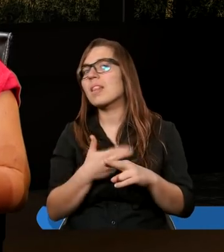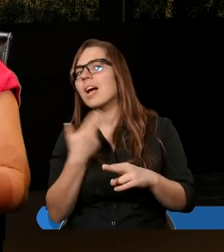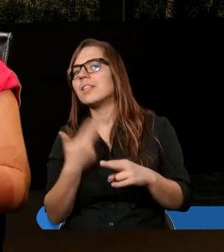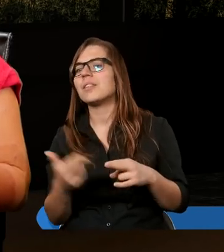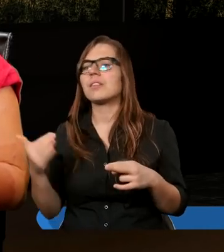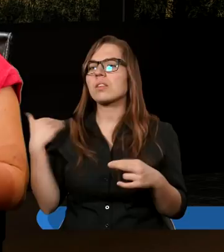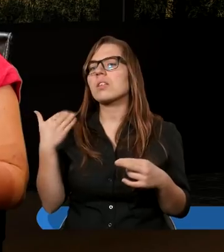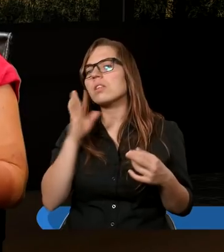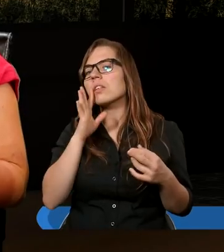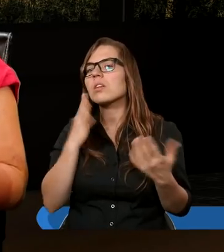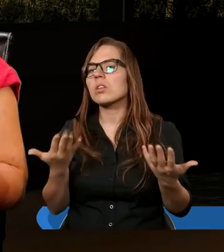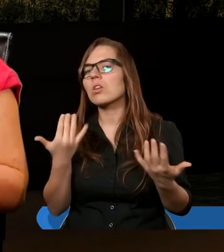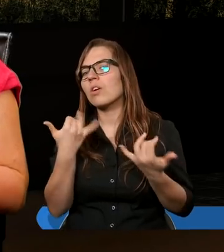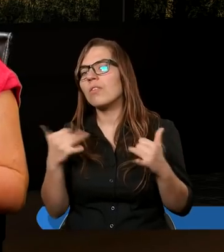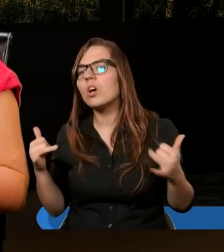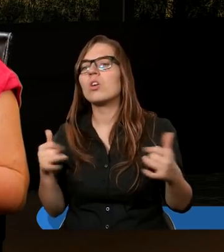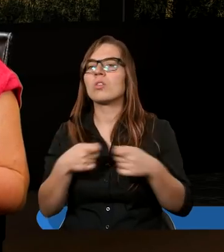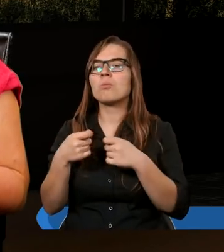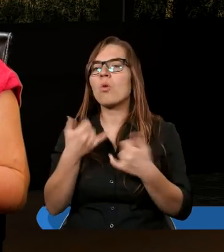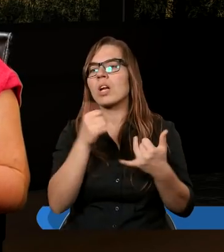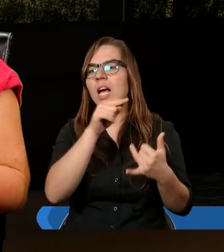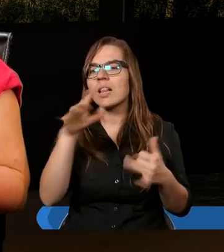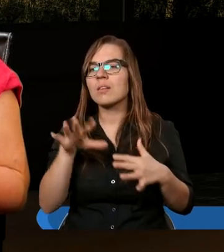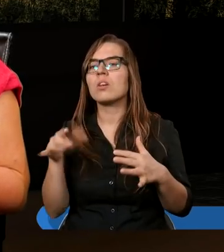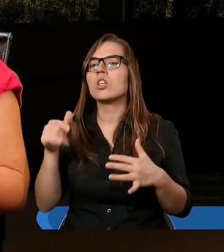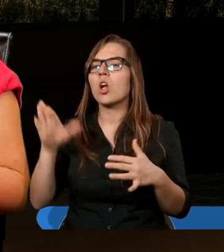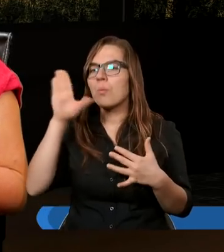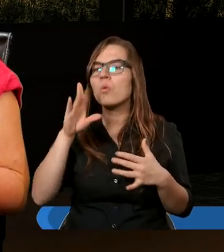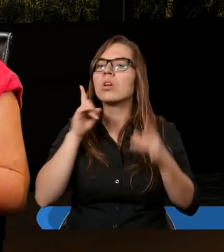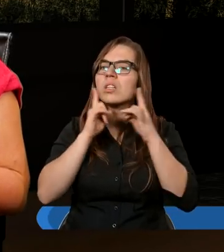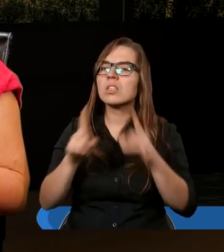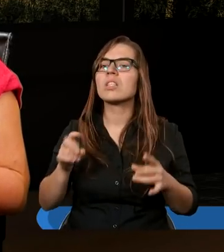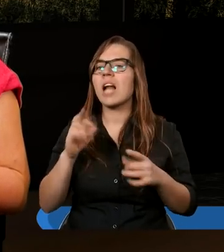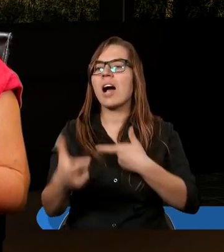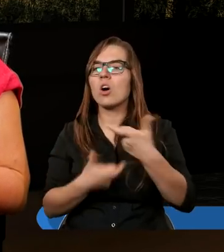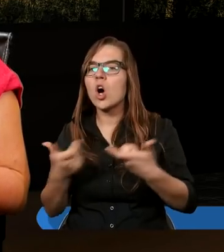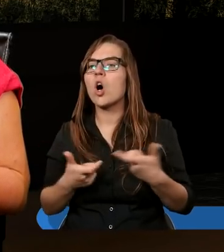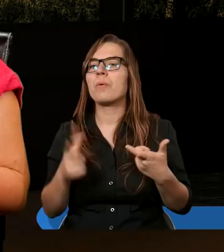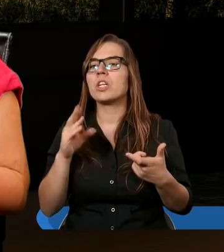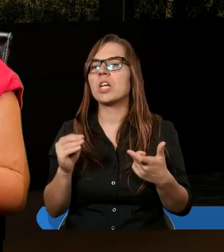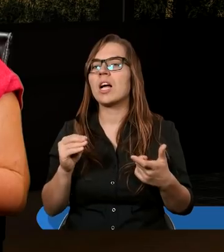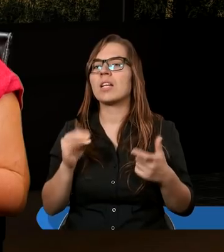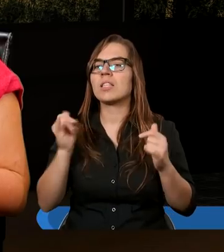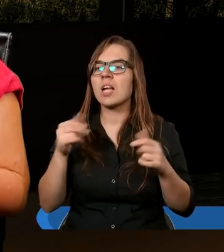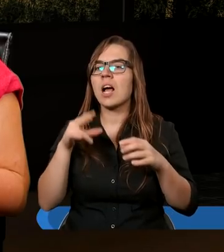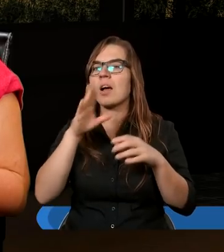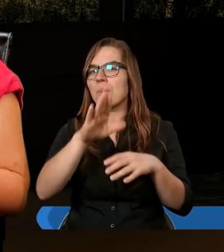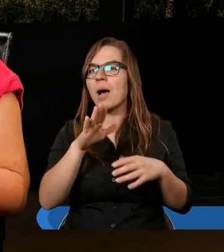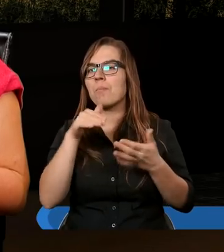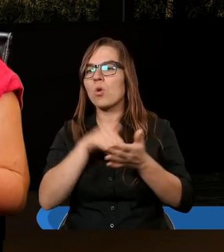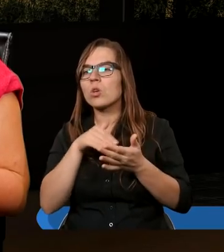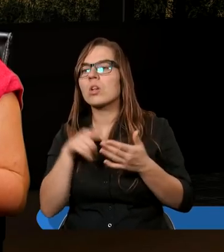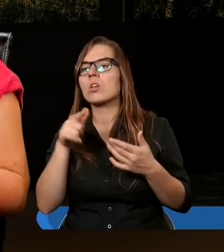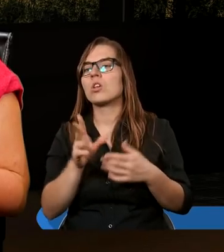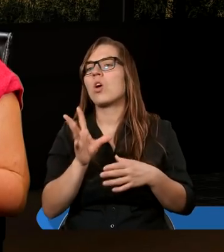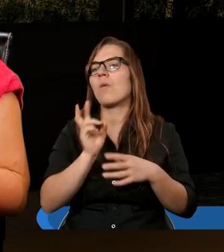w różnych wspólnotach, to Pan Bóg rzeczywiście tak robi, że jak ktoś ma potrzebę,